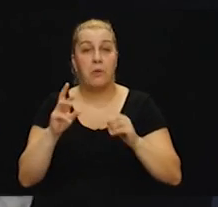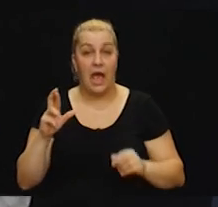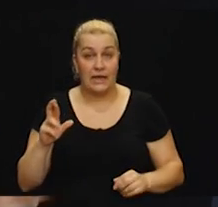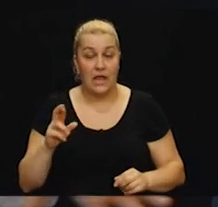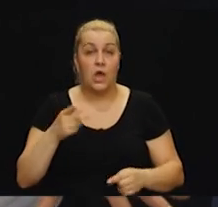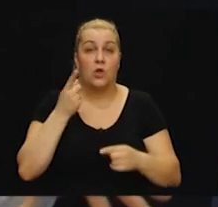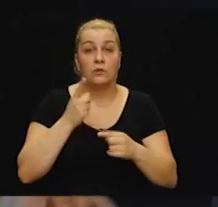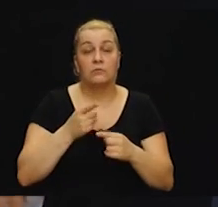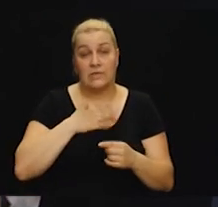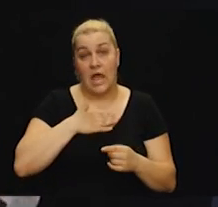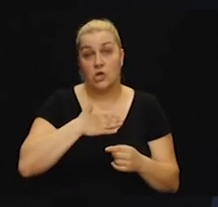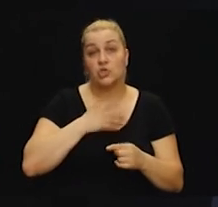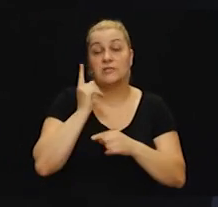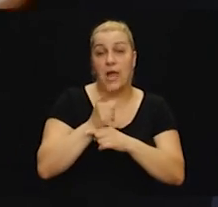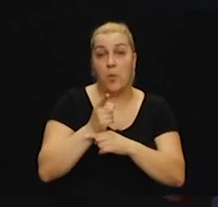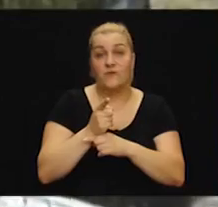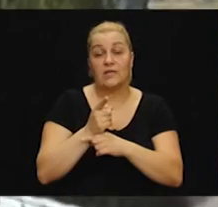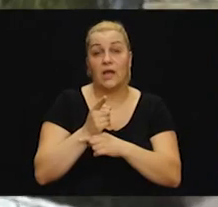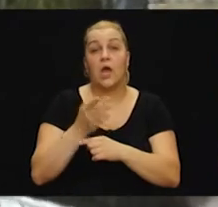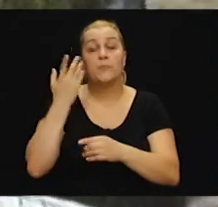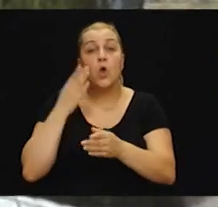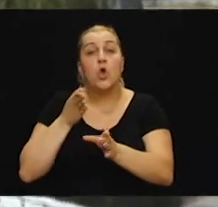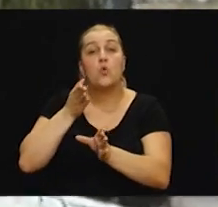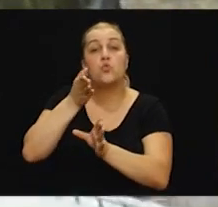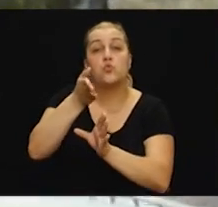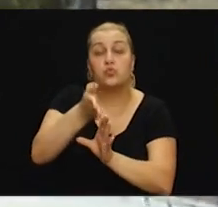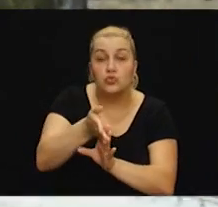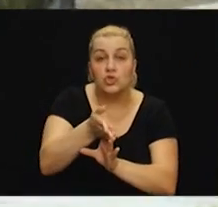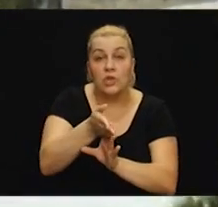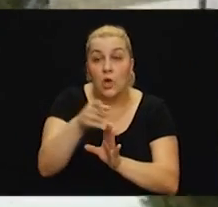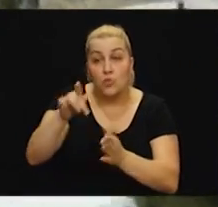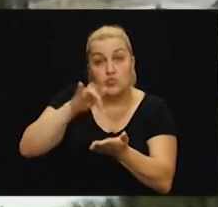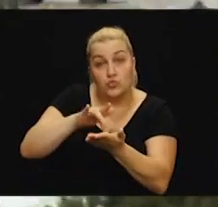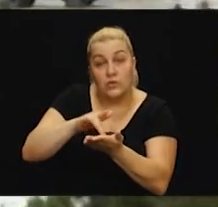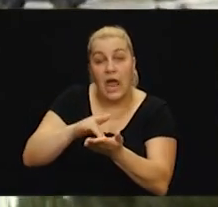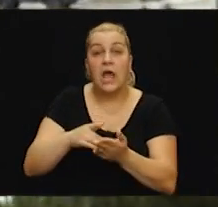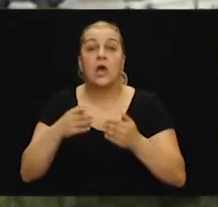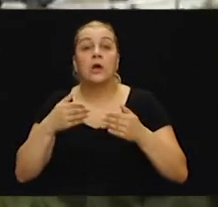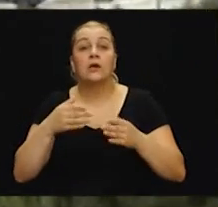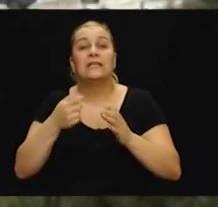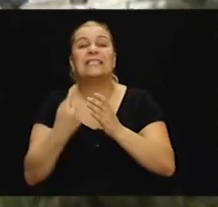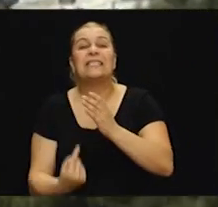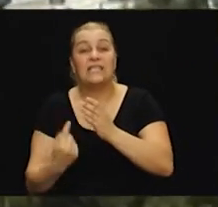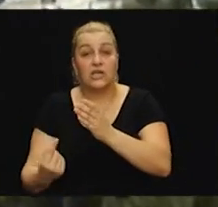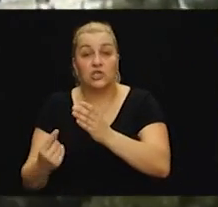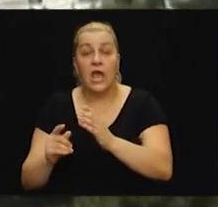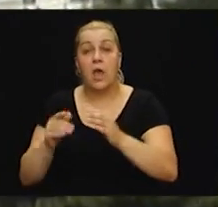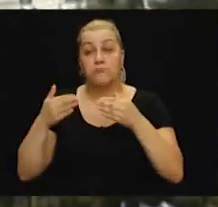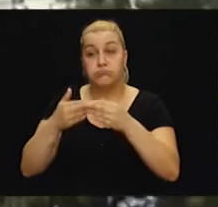našeg voda, magzene, ući u sidrište, onesposobiti brodove, dijelovanje brodova,